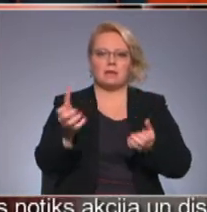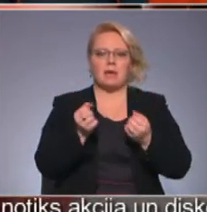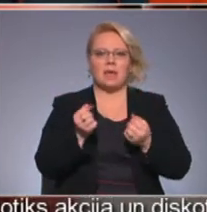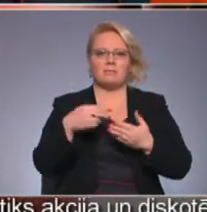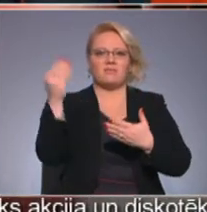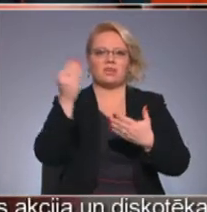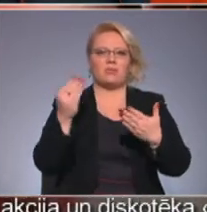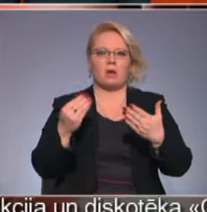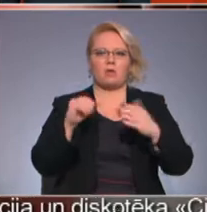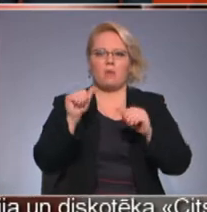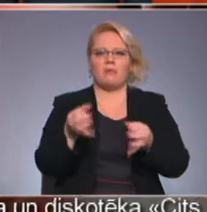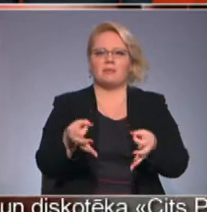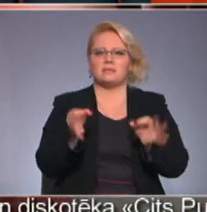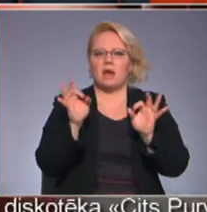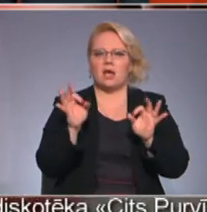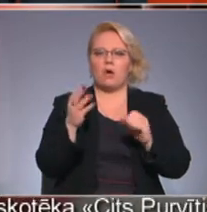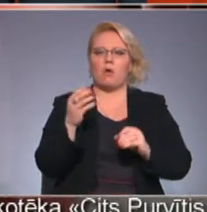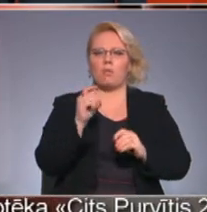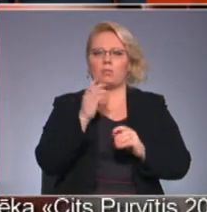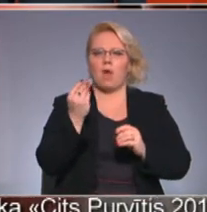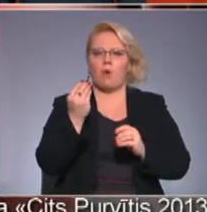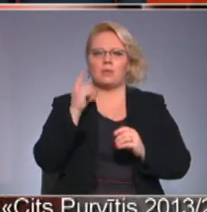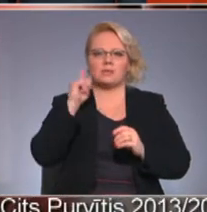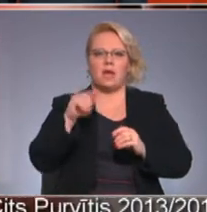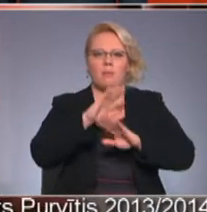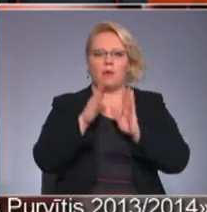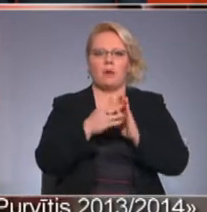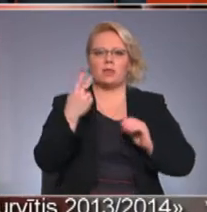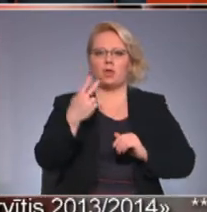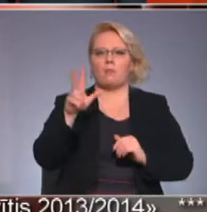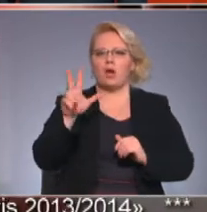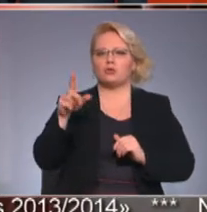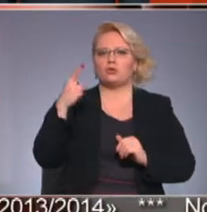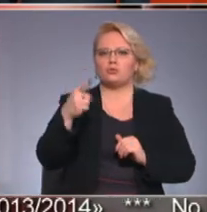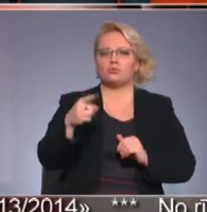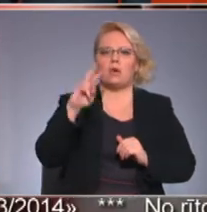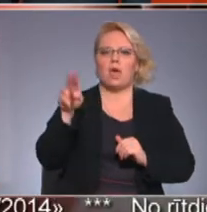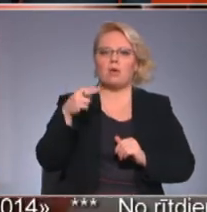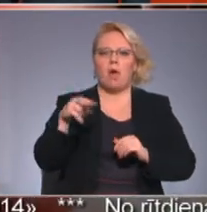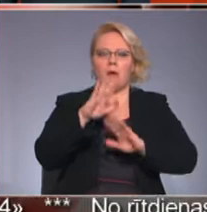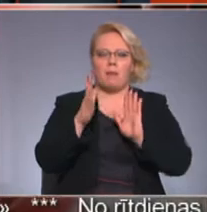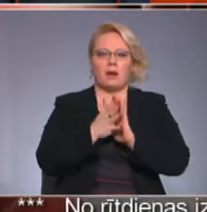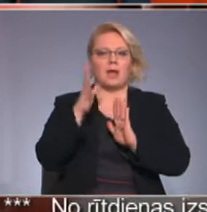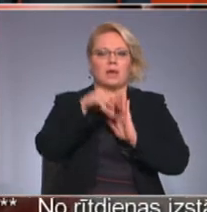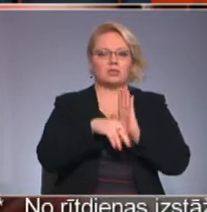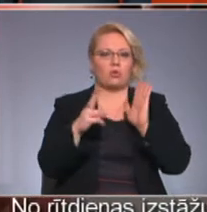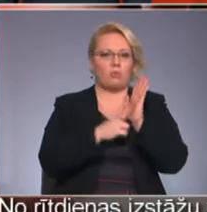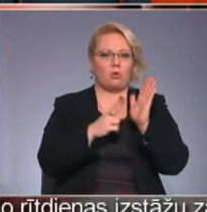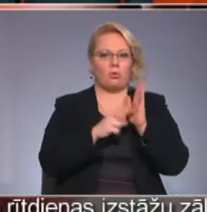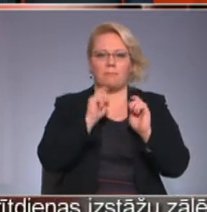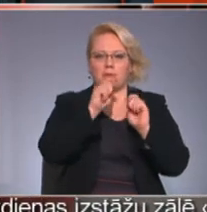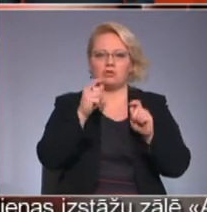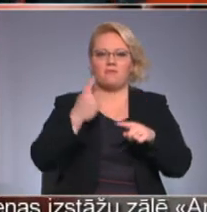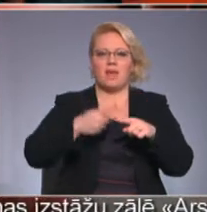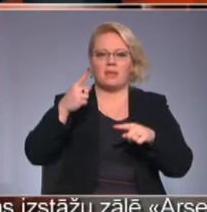mākslas jomā visnozīmīgāko un naudaziņā apjomīgāko balvu 28 tūkstoši eiro apmērā ieskaitot nodokļas, kuru piešķir reizi